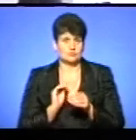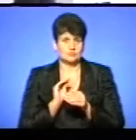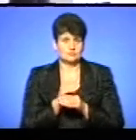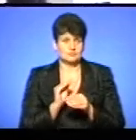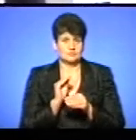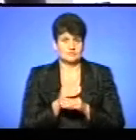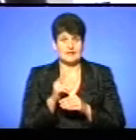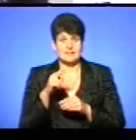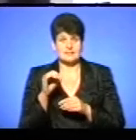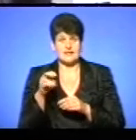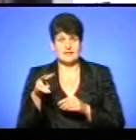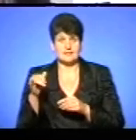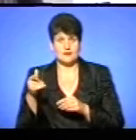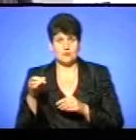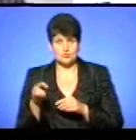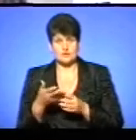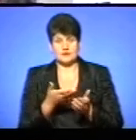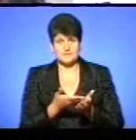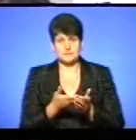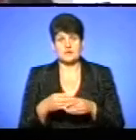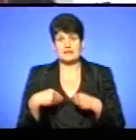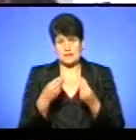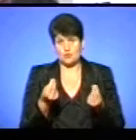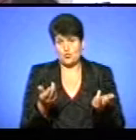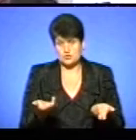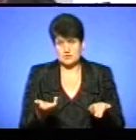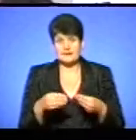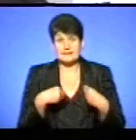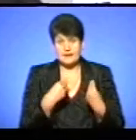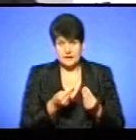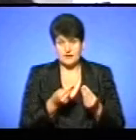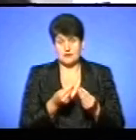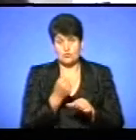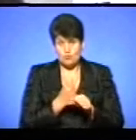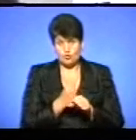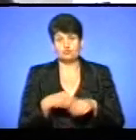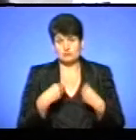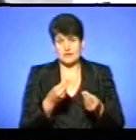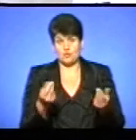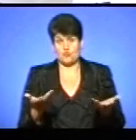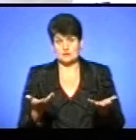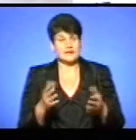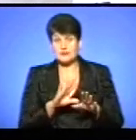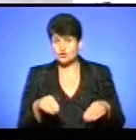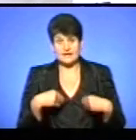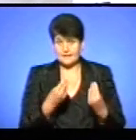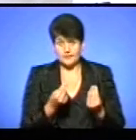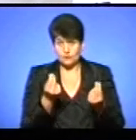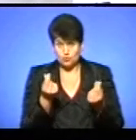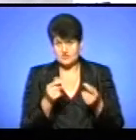говоряться, долегують. Долегує держава повноваження, долегує відповідні кошти. Якщо вона не долегує, вона не повинна долегувати